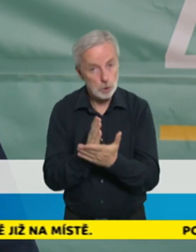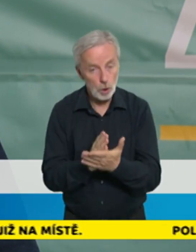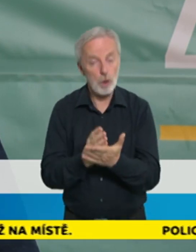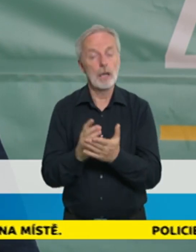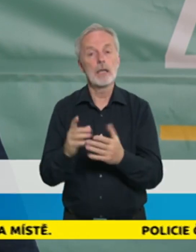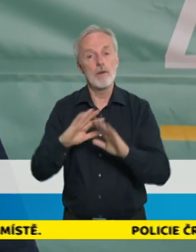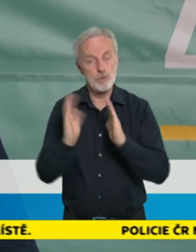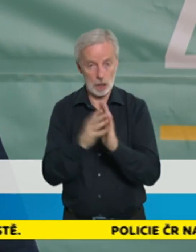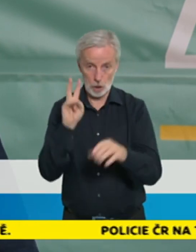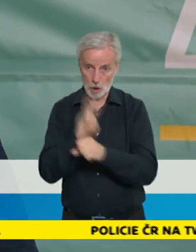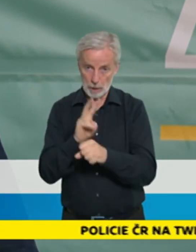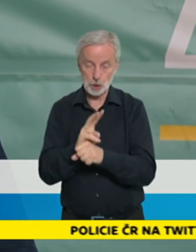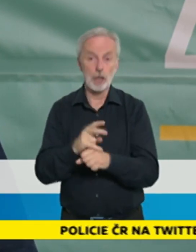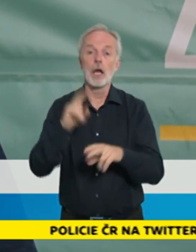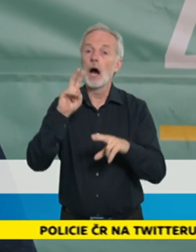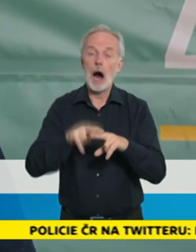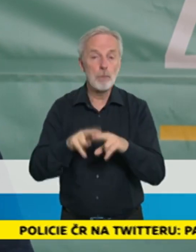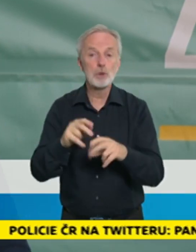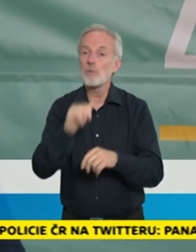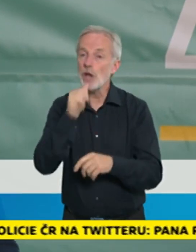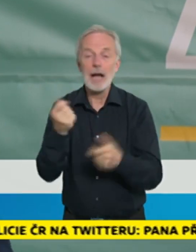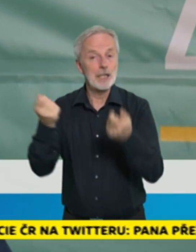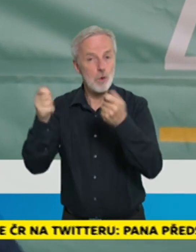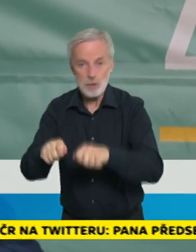uzavíráním a žádným omezováním provozu.